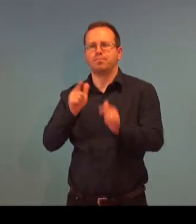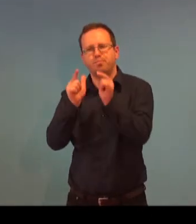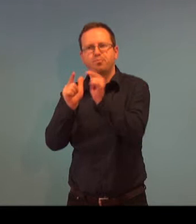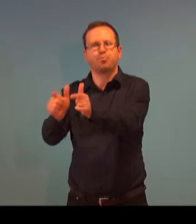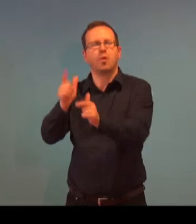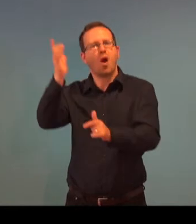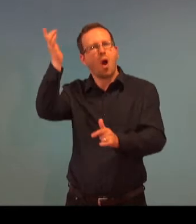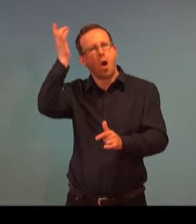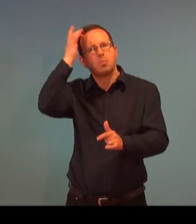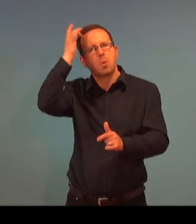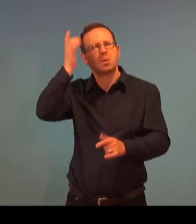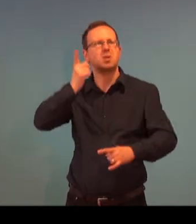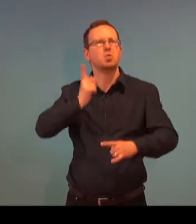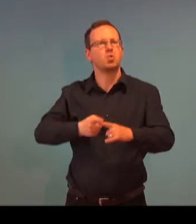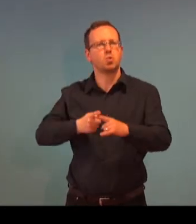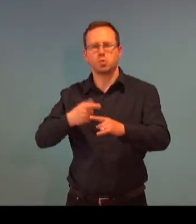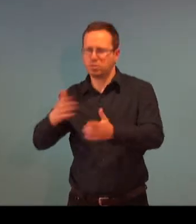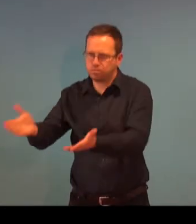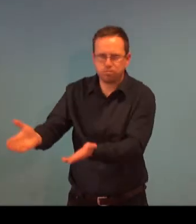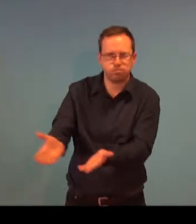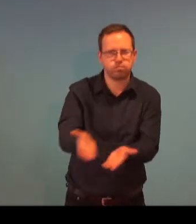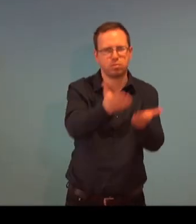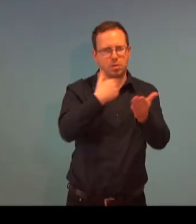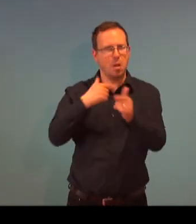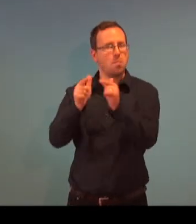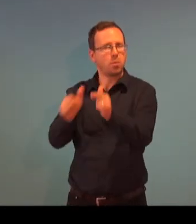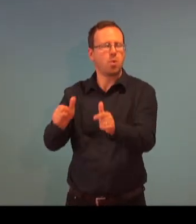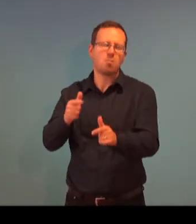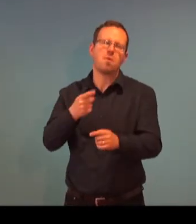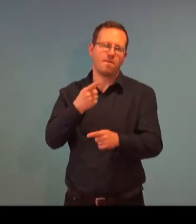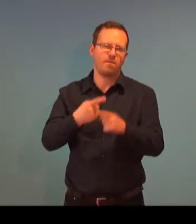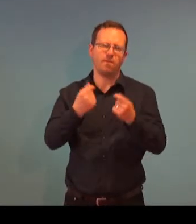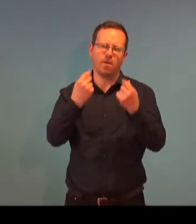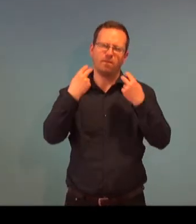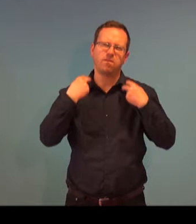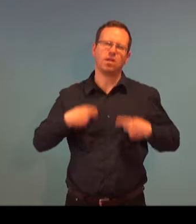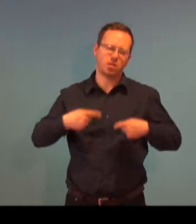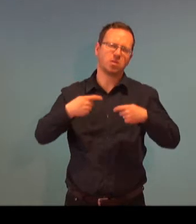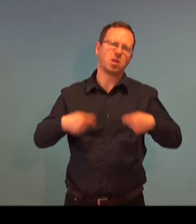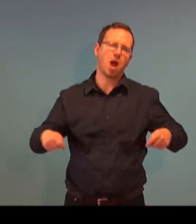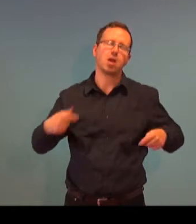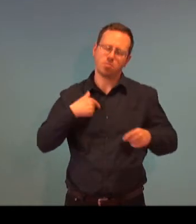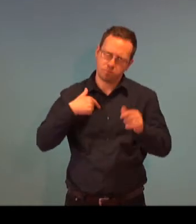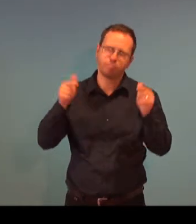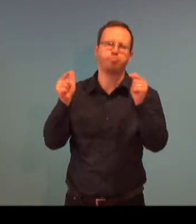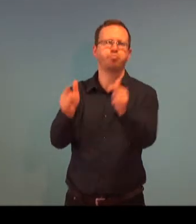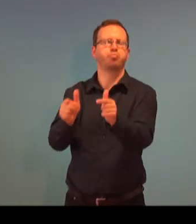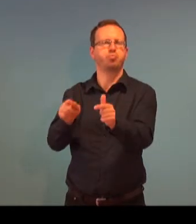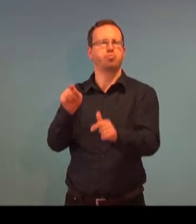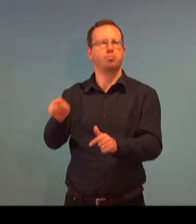opravdu ten člověk se tomu chce věnovat, tak už je vysílám i na odborné turzy, které jsou samozřejmě finančně poměrně